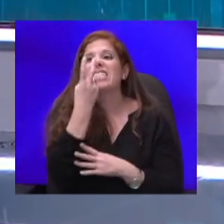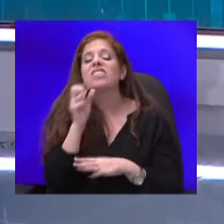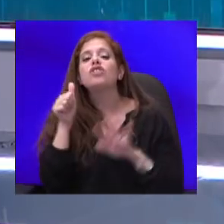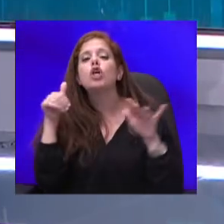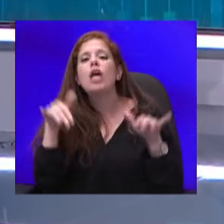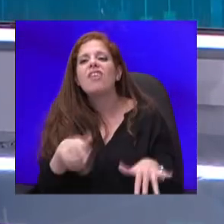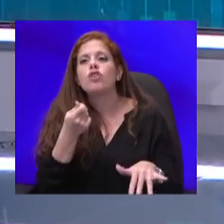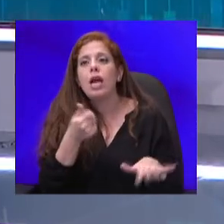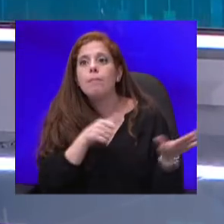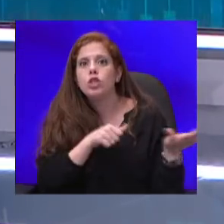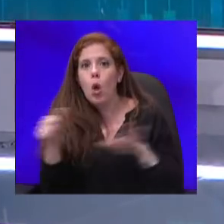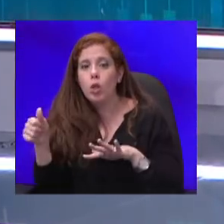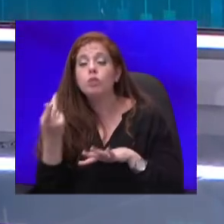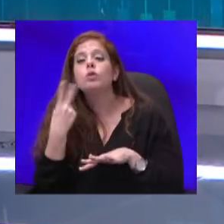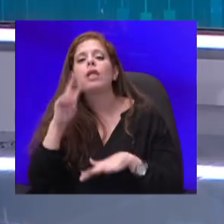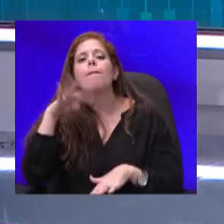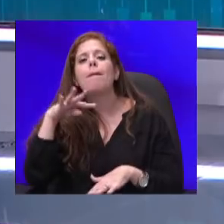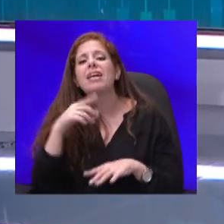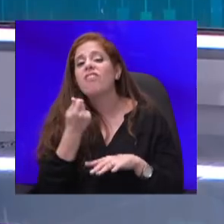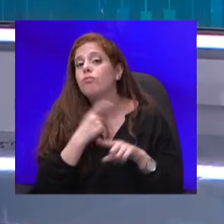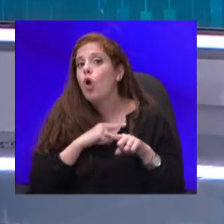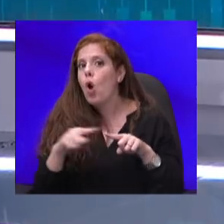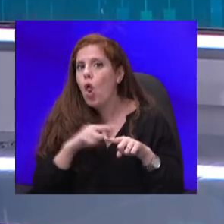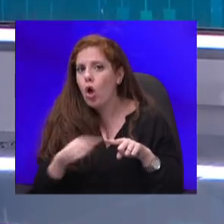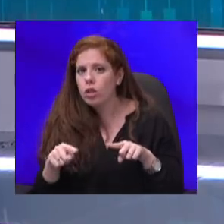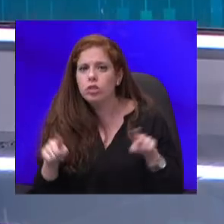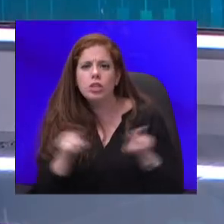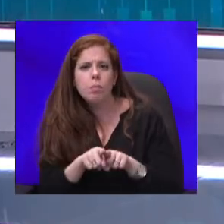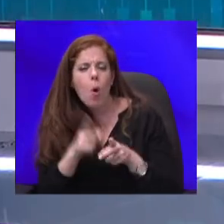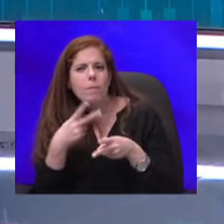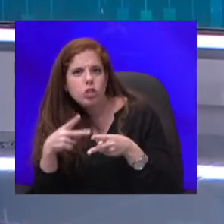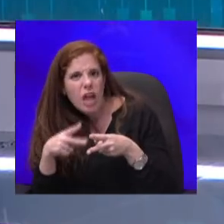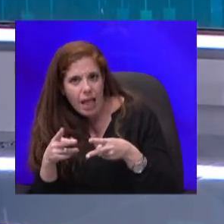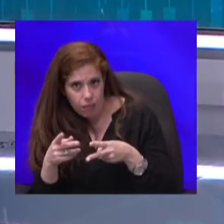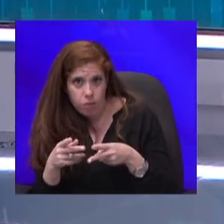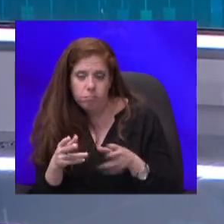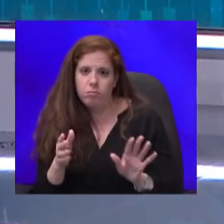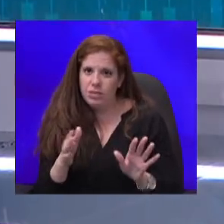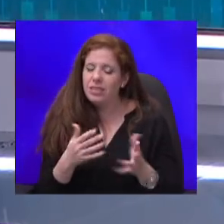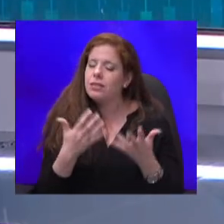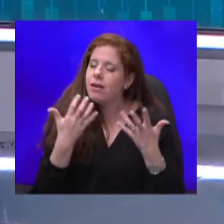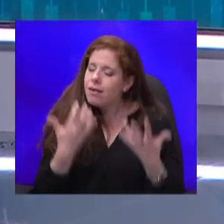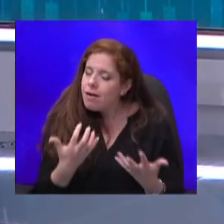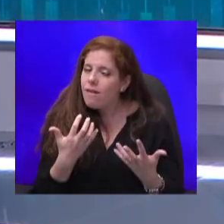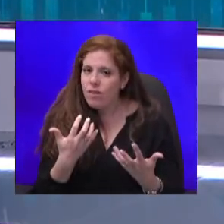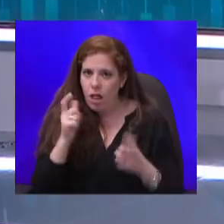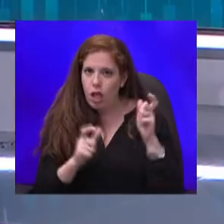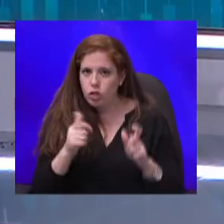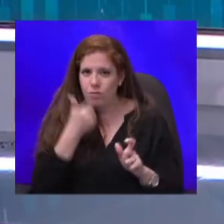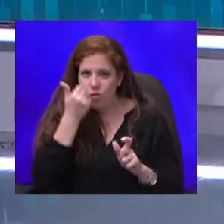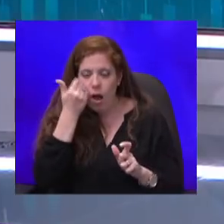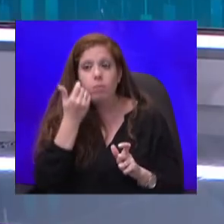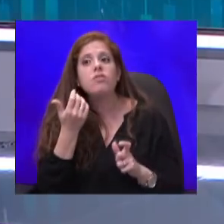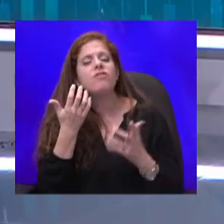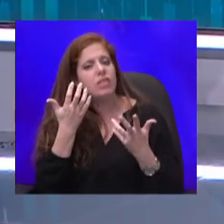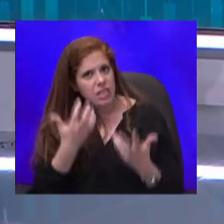מארבעת אלפים שקלים בחודש. זה כמו איזו משקנתה לא קטנה. זה נטל כבד מאוד על אנשים מבוגרים, וזה נטל כבד גם על הילדים שלהם